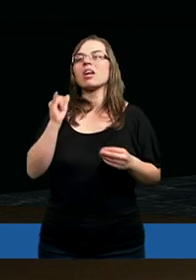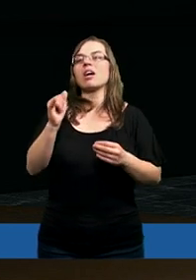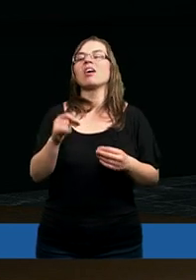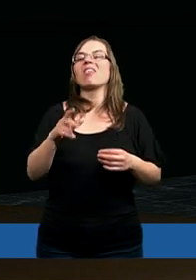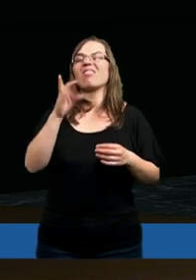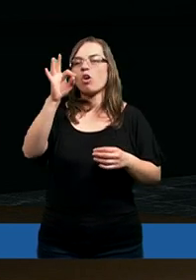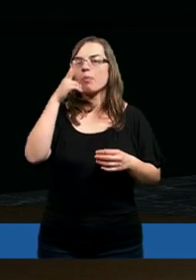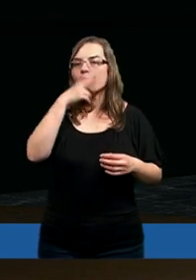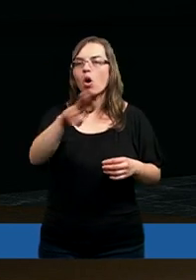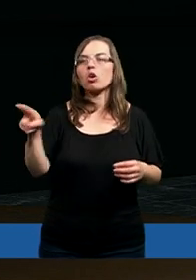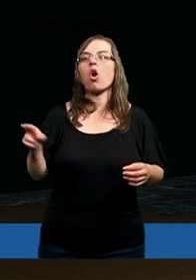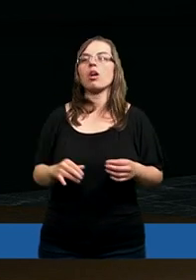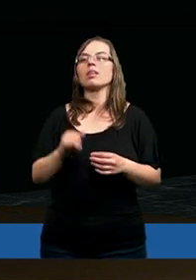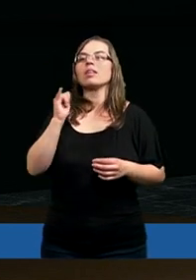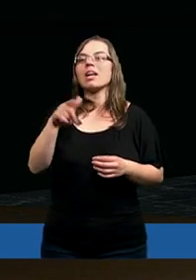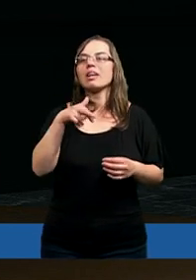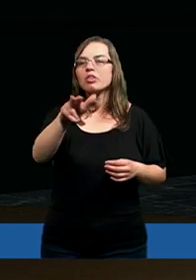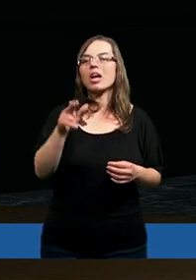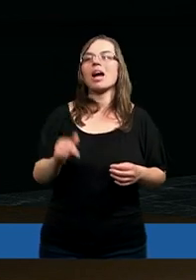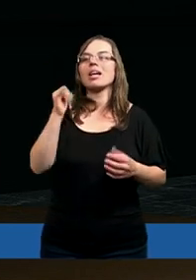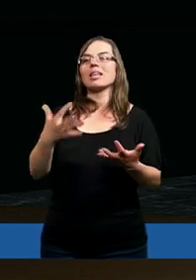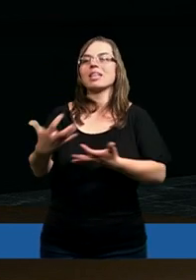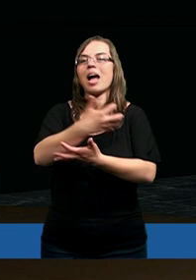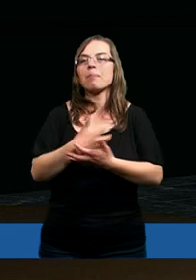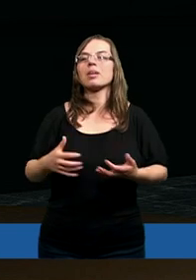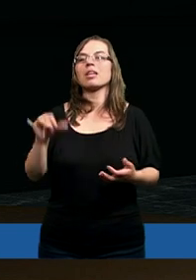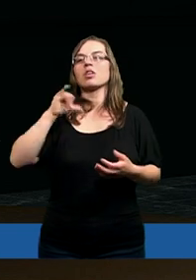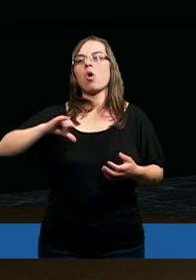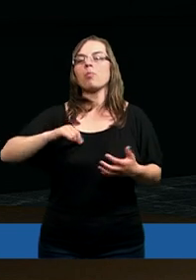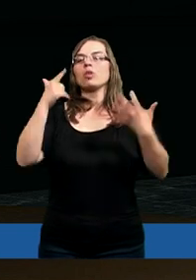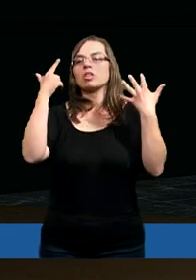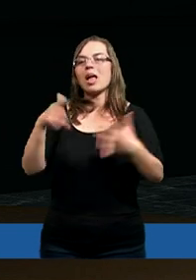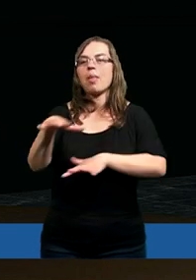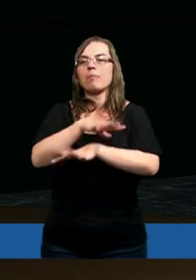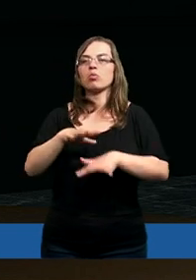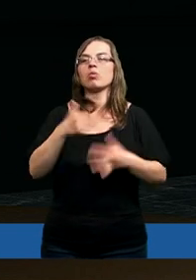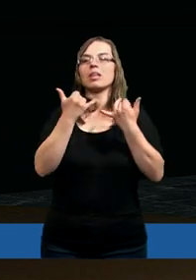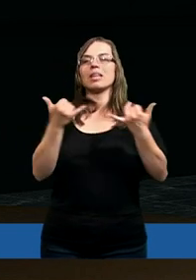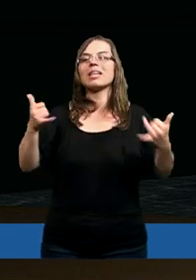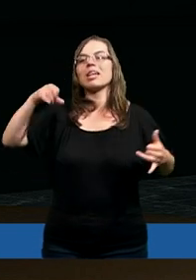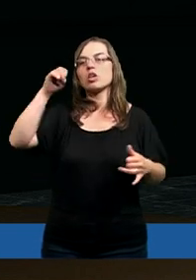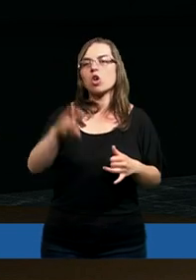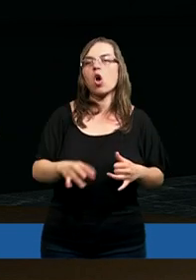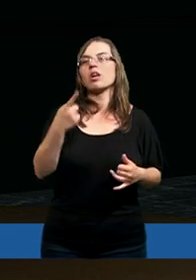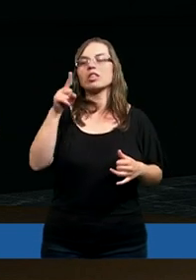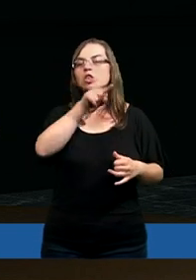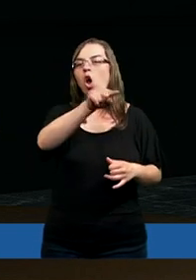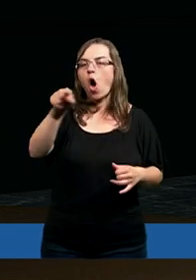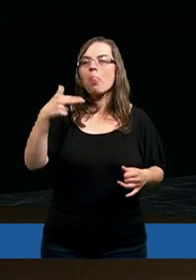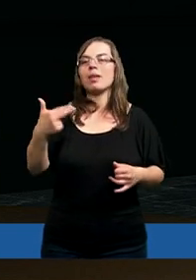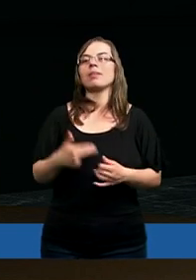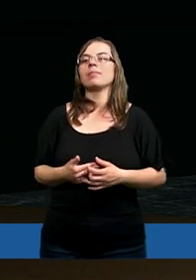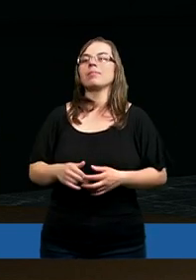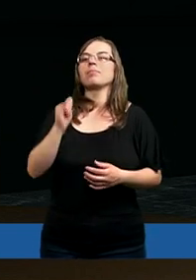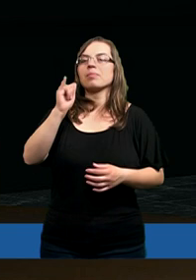i przyozdobionym. Wówczas idzie i zabiera sobą siedem duchów innych gorszych niż